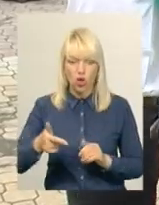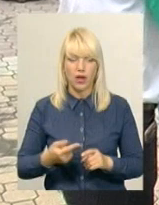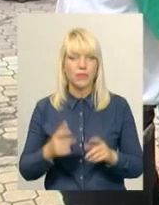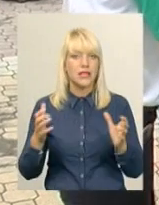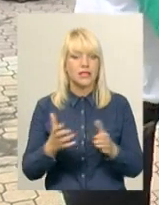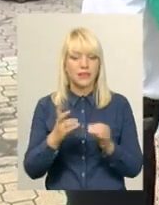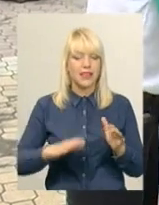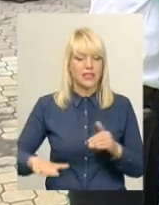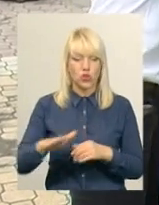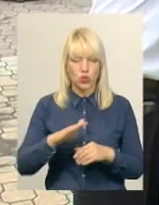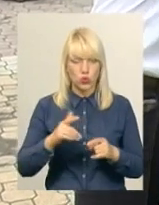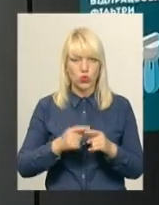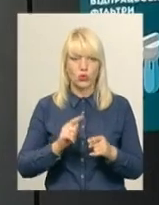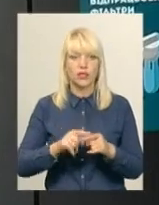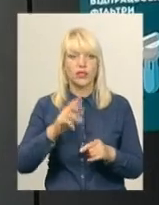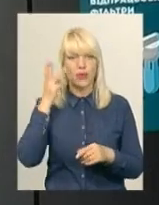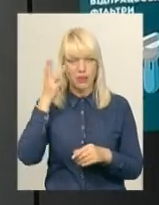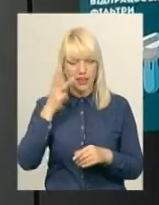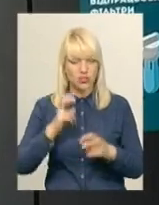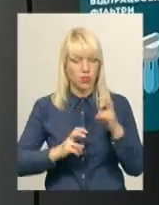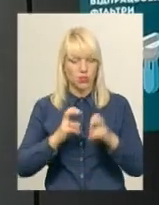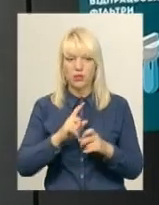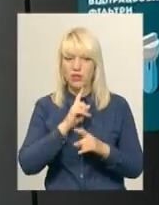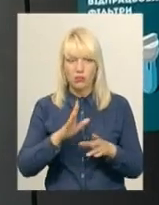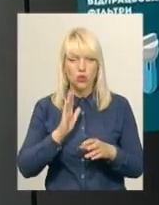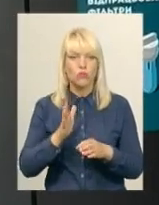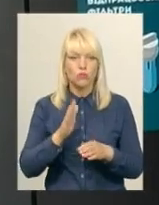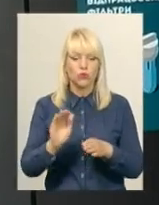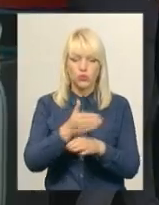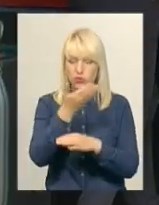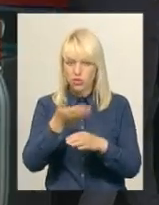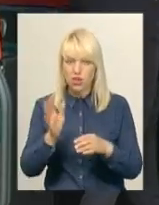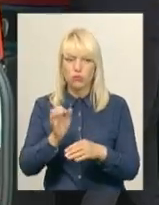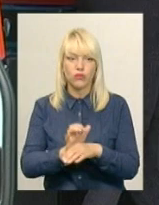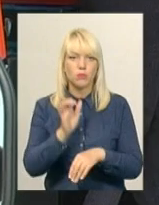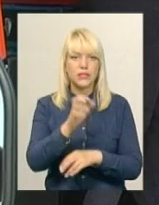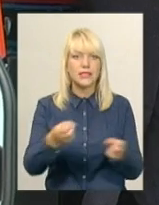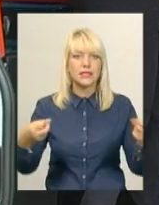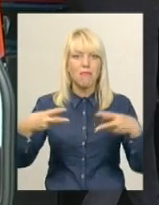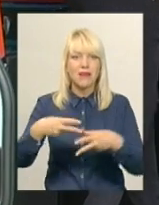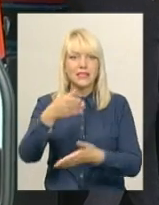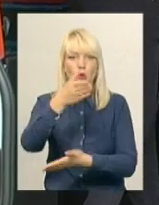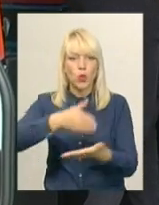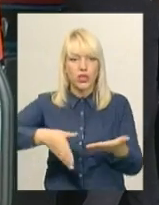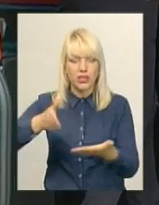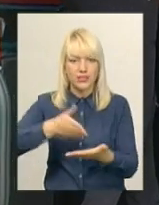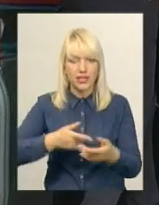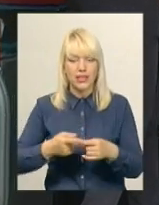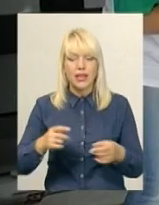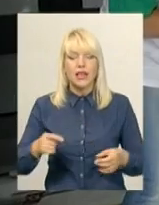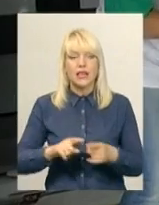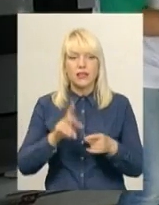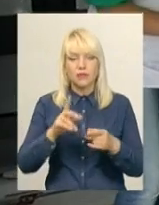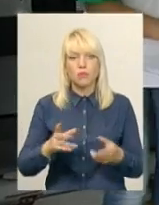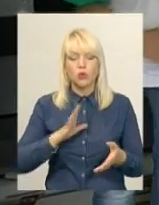не будуть. Після сортування та пакування відправлятимуть на утилізацію, каже Микола Ваврищук. У спецкомунтрансі заключили угоду із столичним